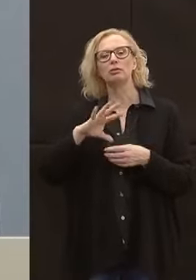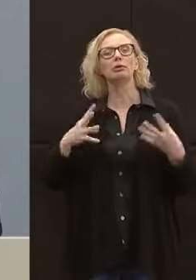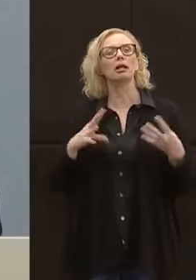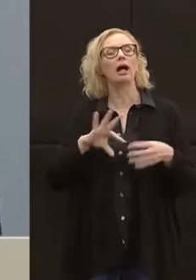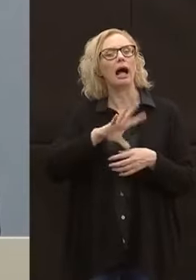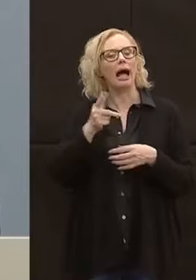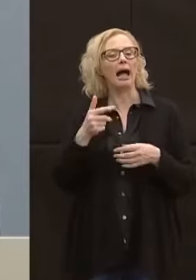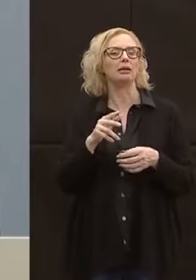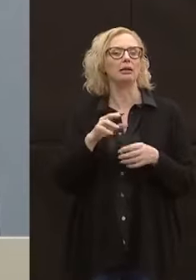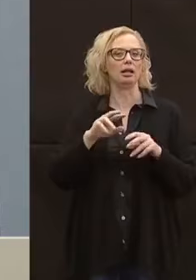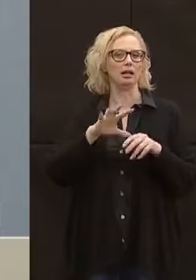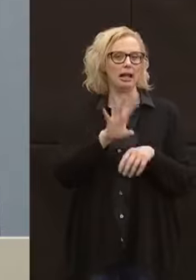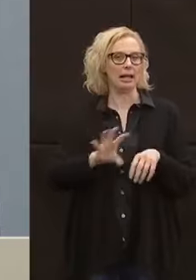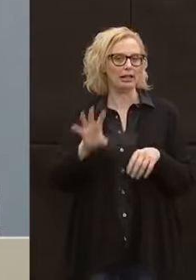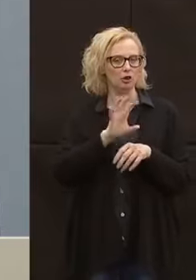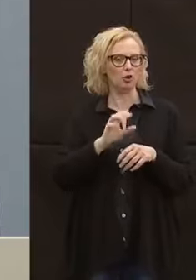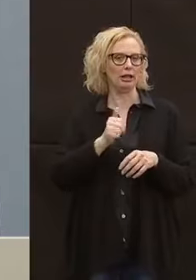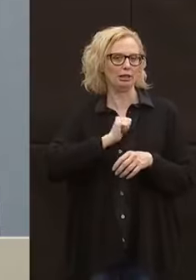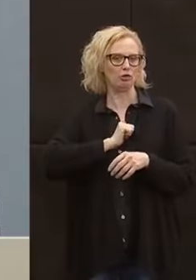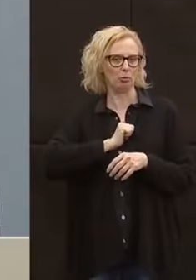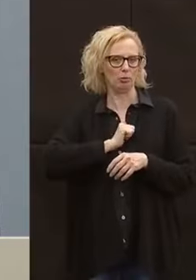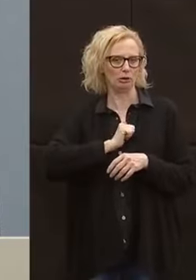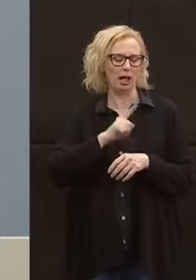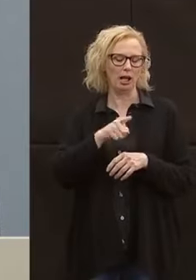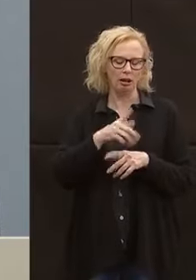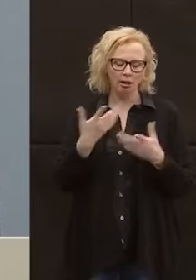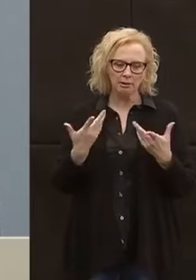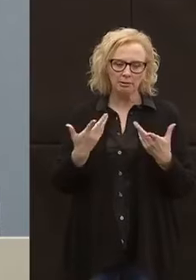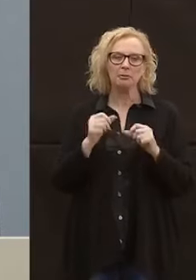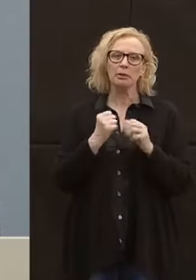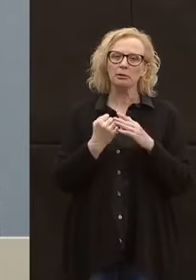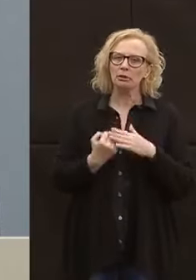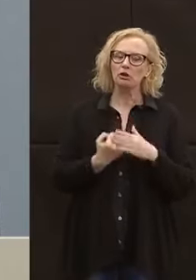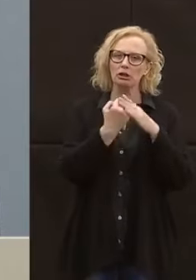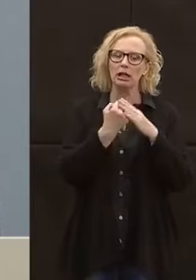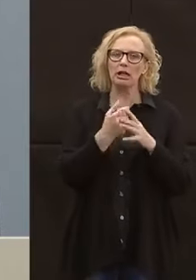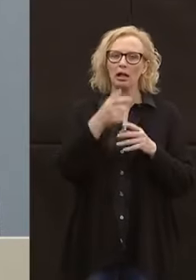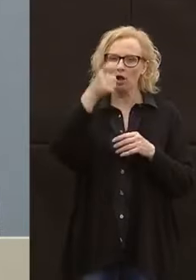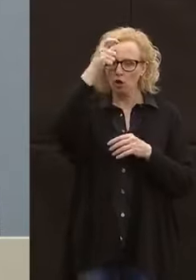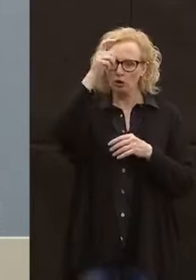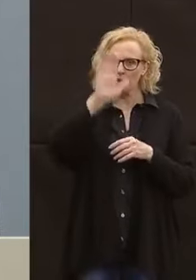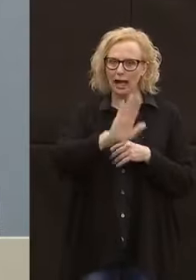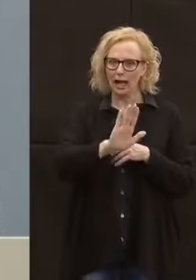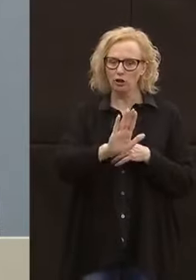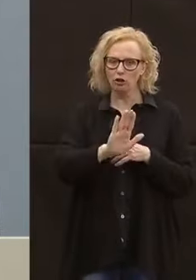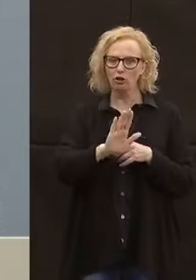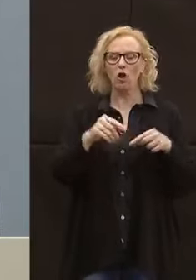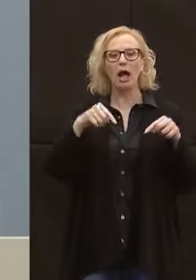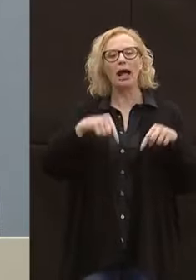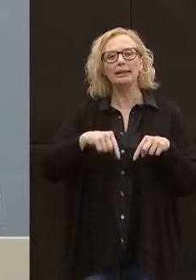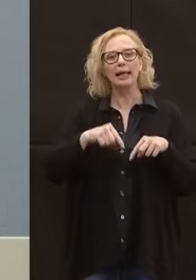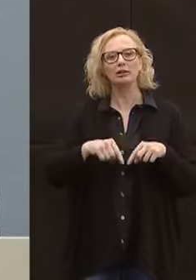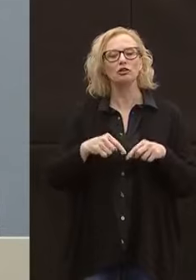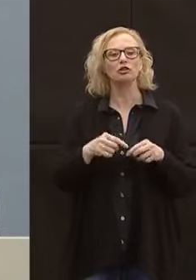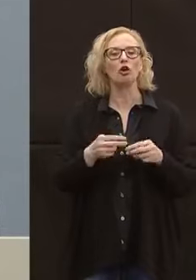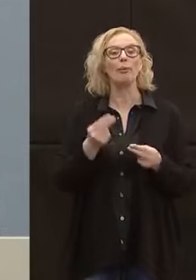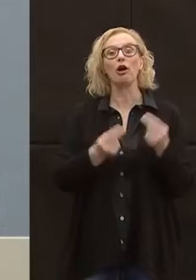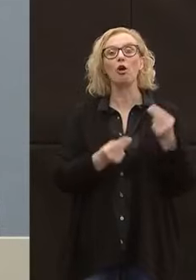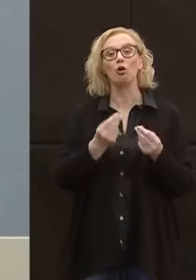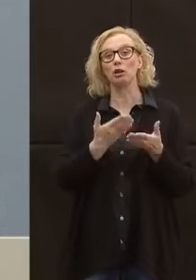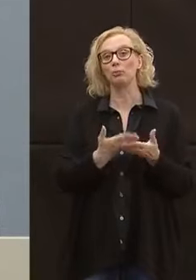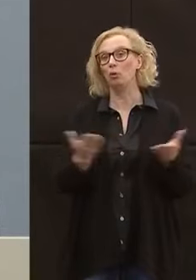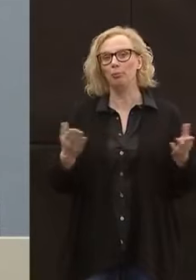per tenere in piedi il bilancio dello Stato, i conti pubblici dello Stato. Oggi purtroppo i conti pubblici